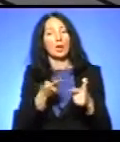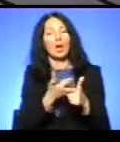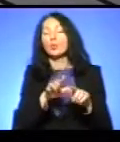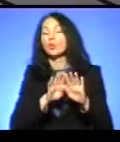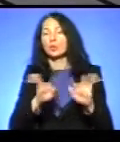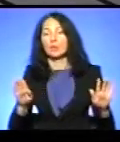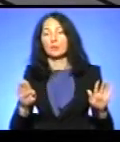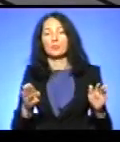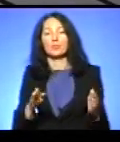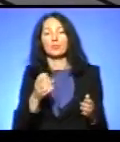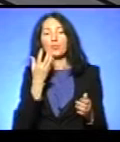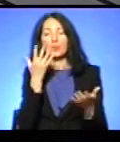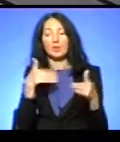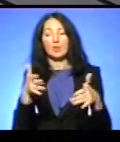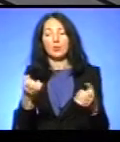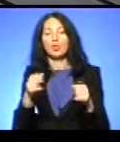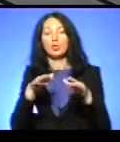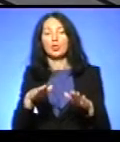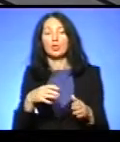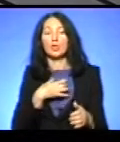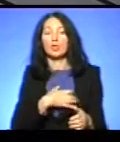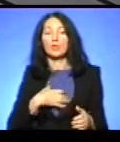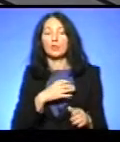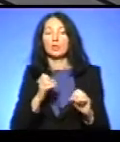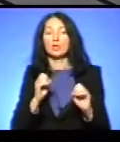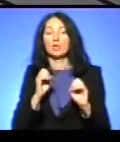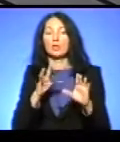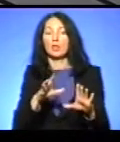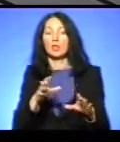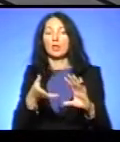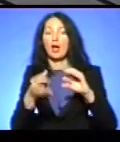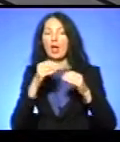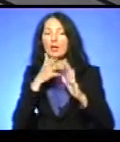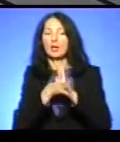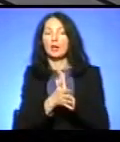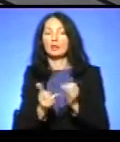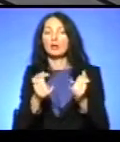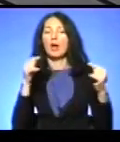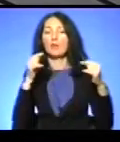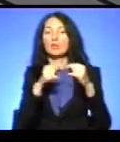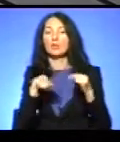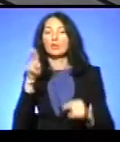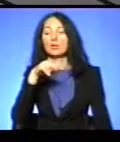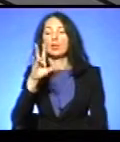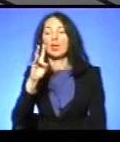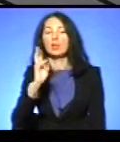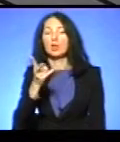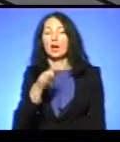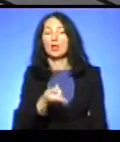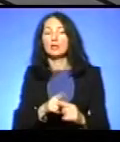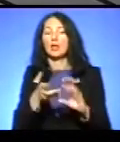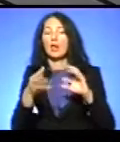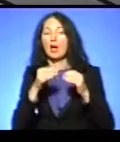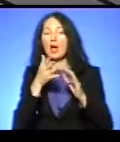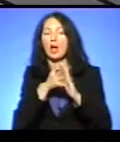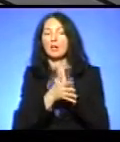прийняли рішення, найважливіше – це здати аналіз на визначення ДНК. Правильно. І його в нас не роблять. Тому що, власне, є у